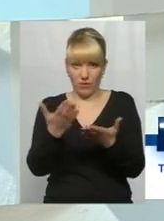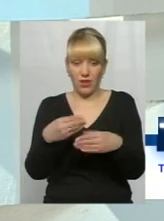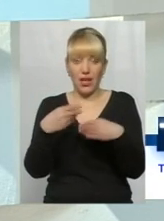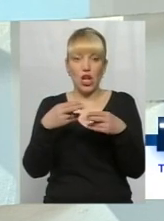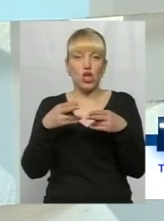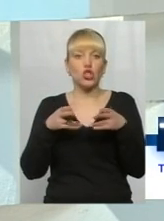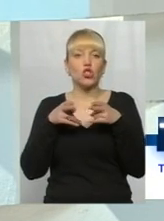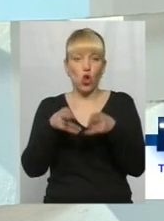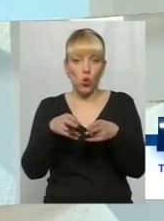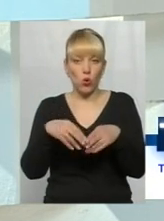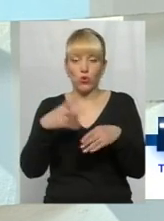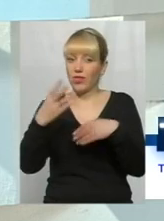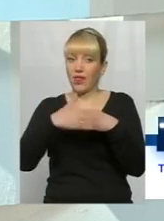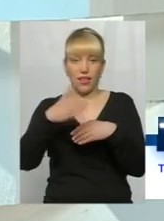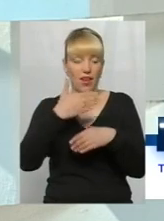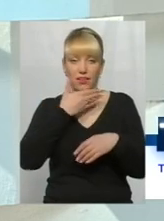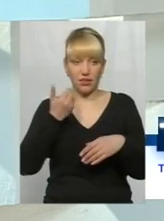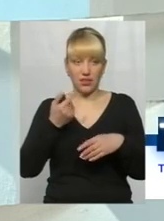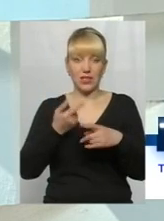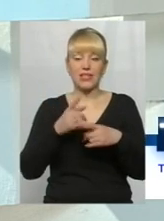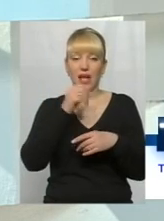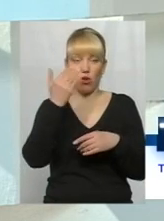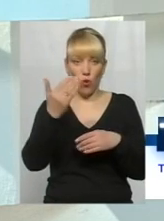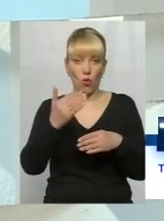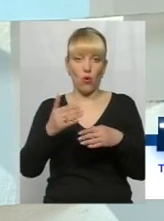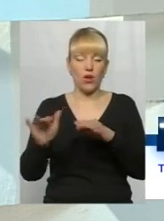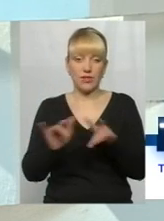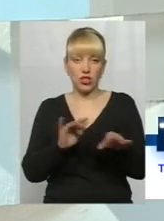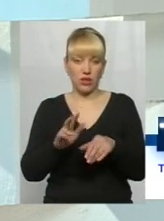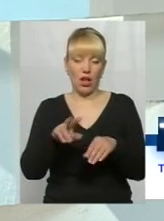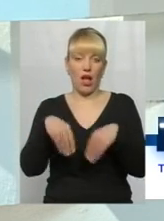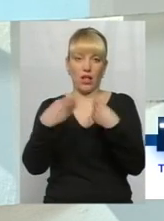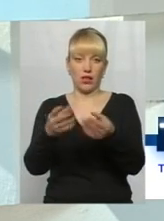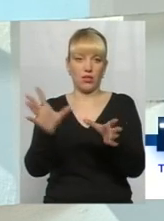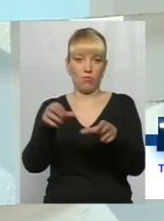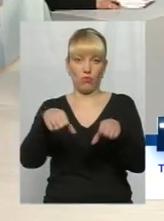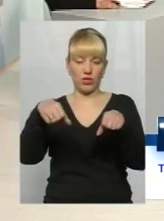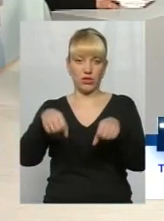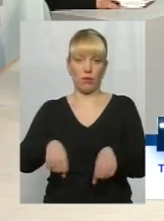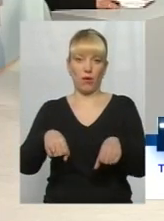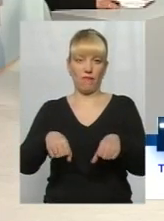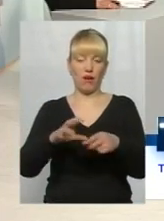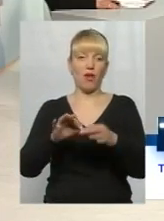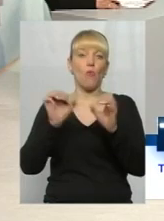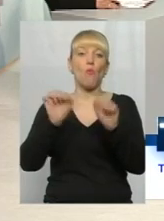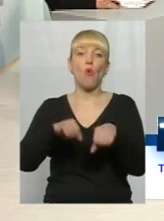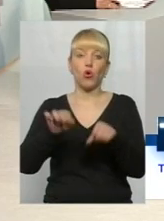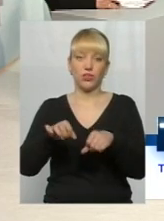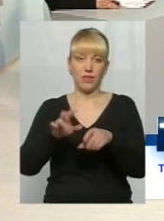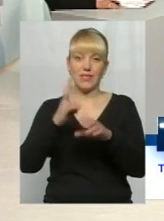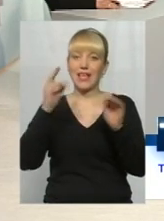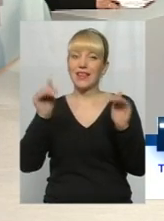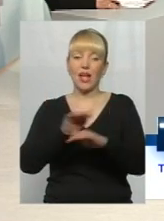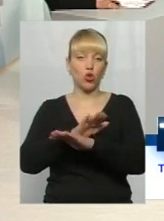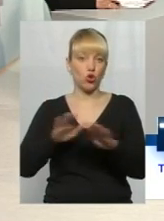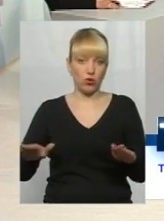не караєте його за його протиправні вчинки, а даєте їм, навпаки, всі можливості, і недоторканність,